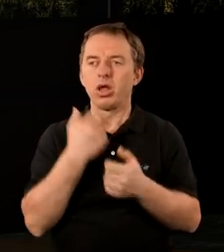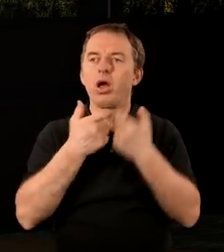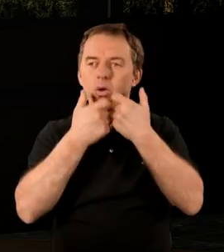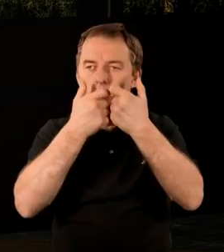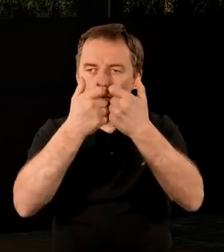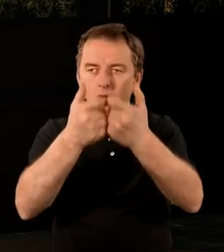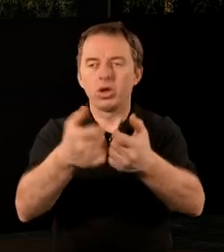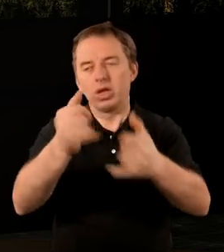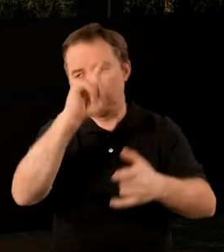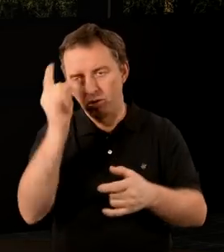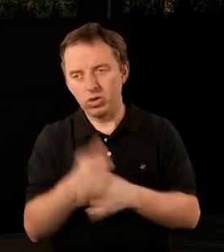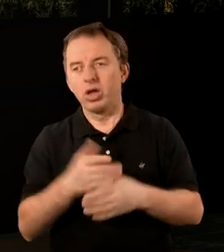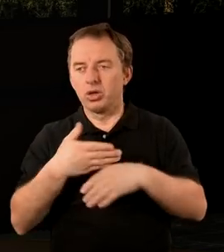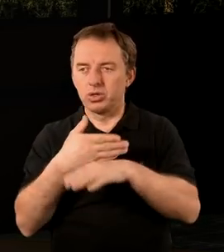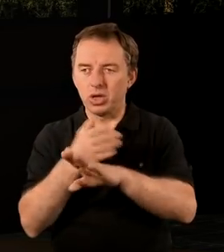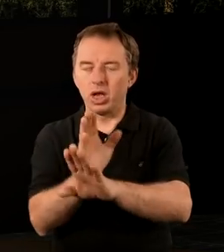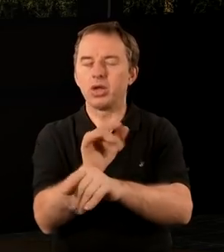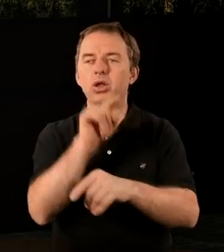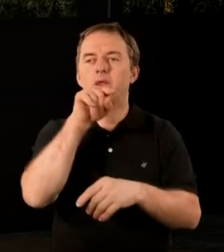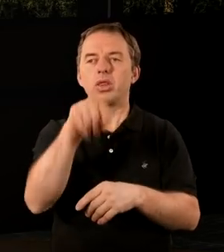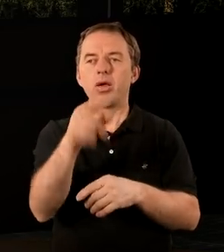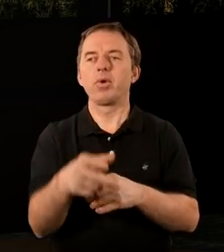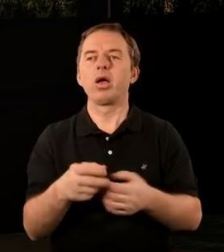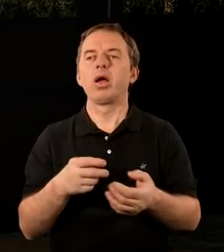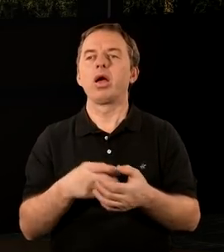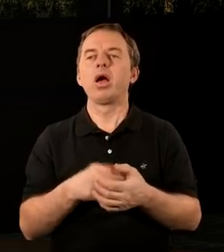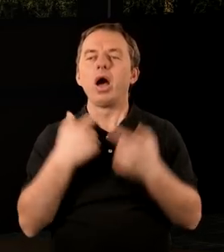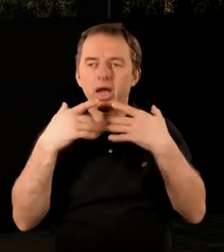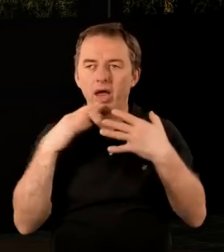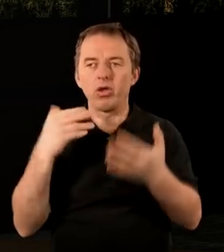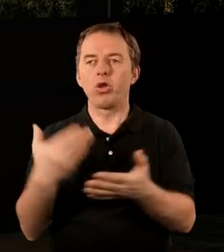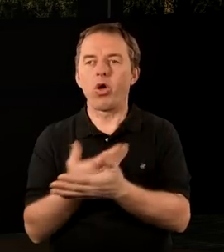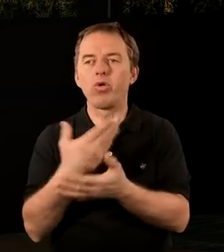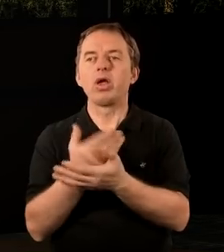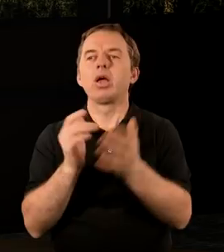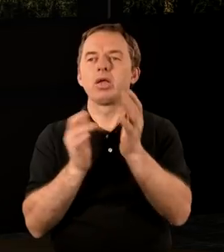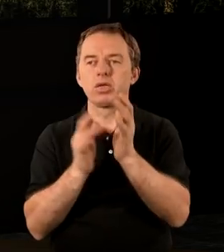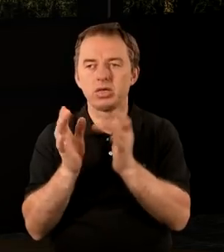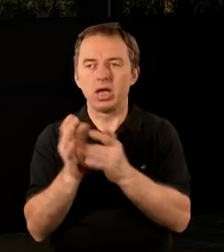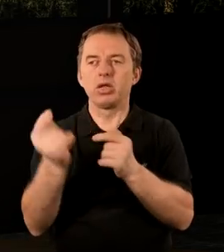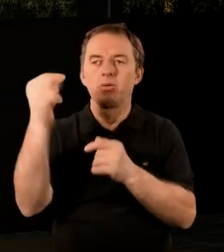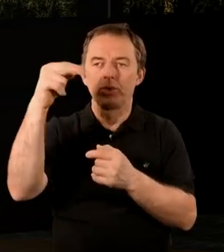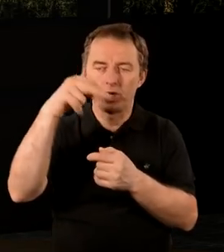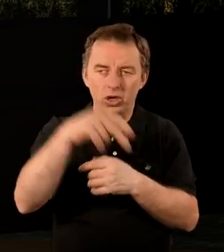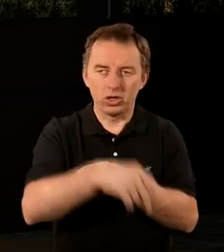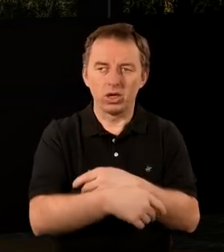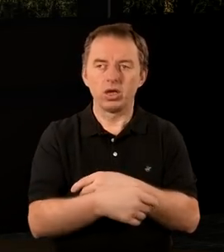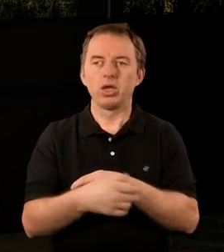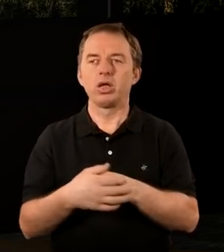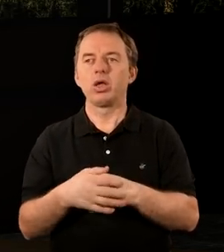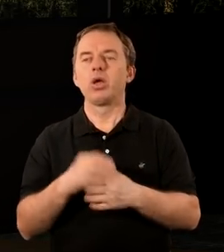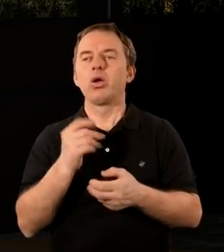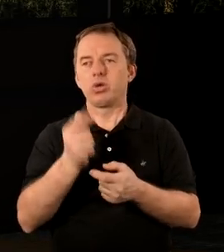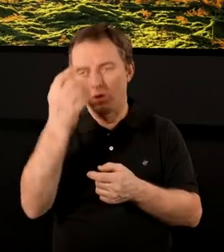głosić to też innym ludziom, dzielić się z tym, tym radosną nowiną, że Pan Jezus przychodzi i